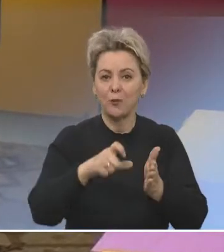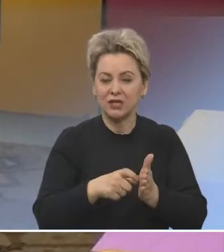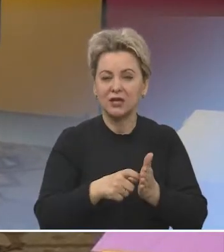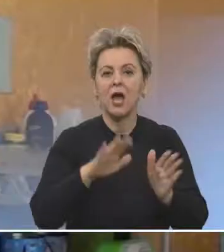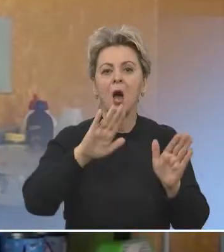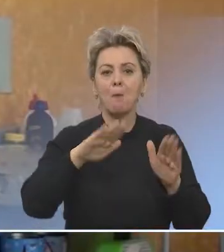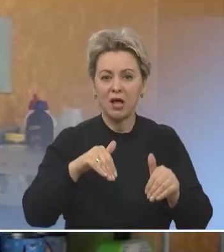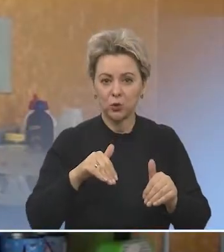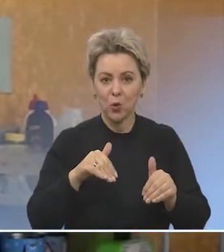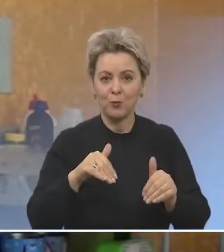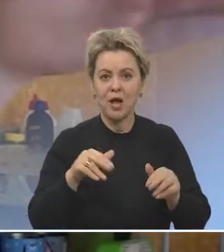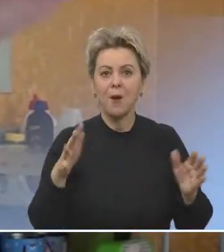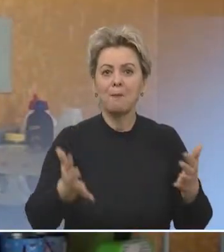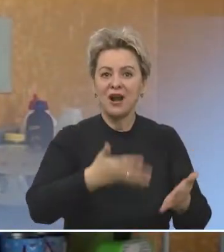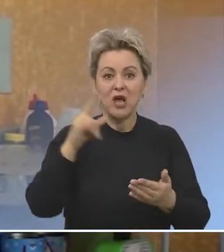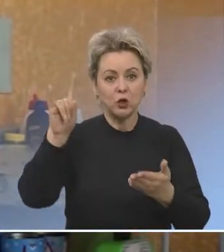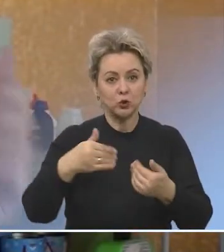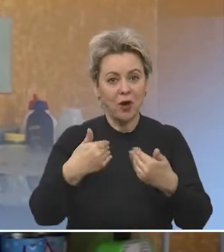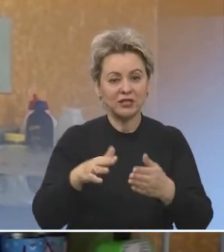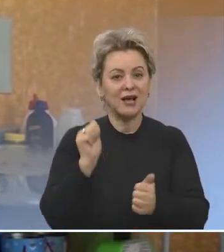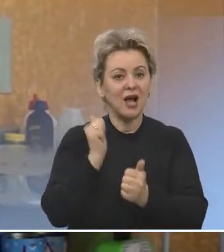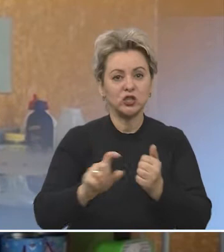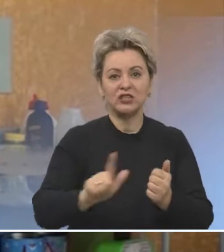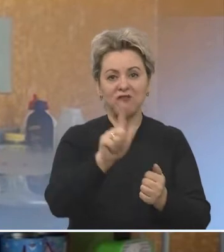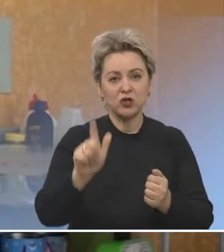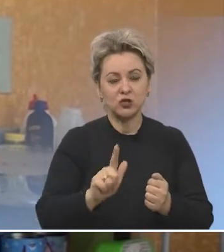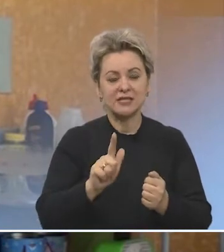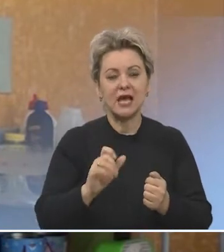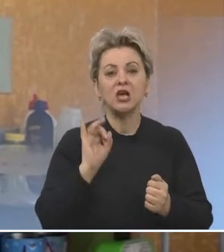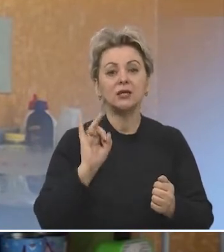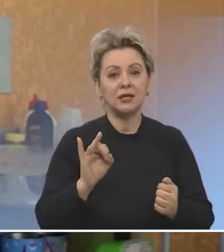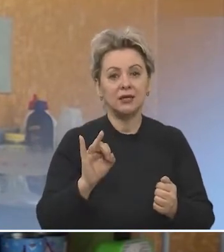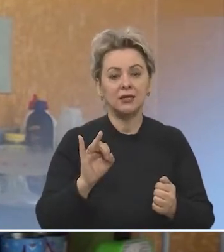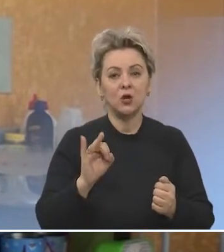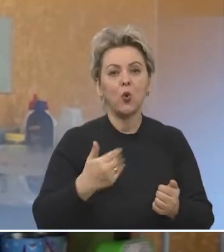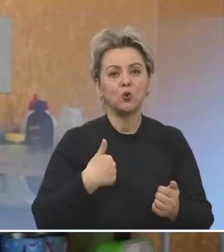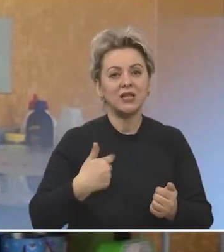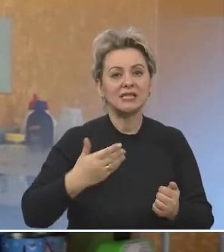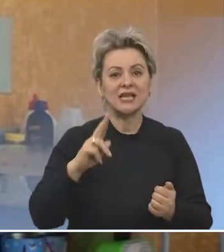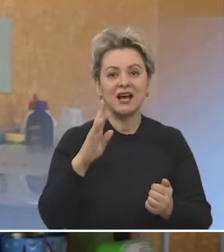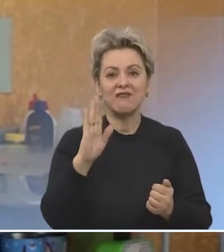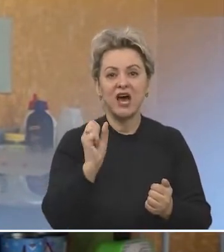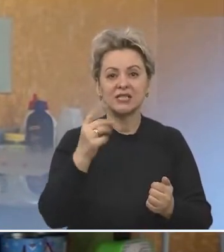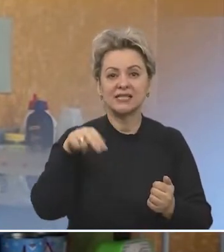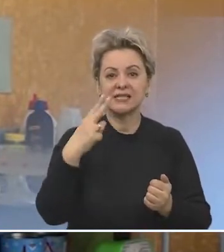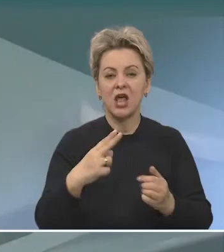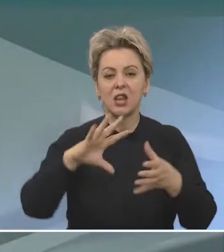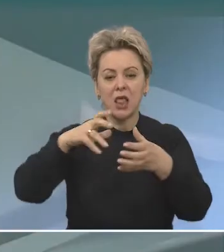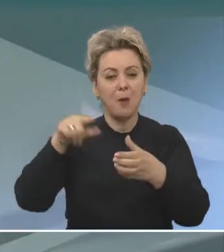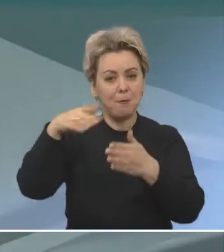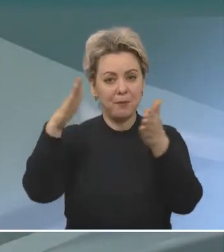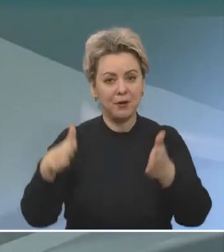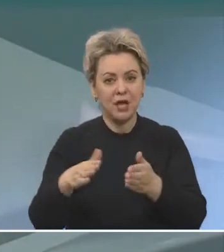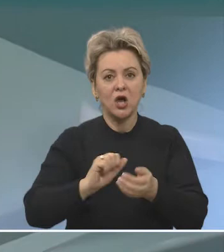комнатах. Потом проветриваем каждые два часа. И у нас кварцевание еще происходит.